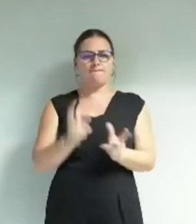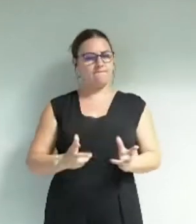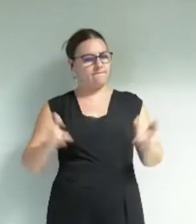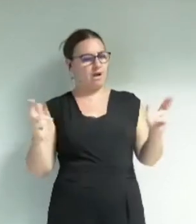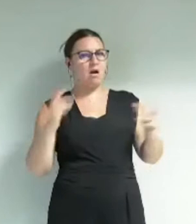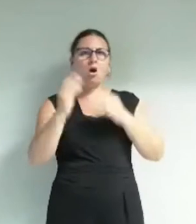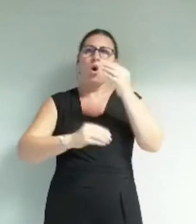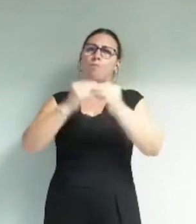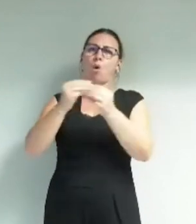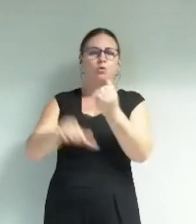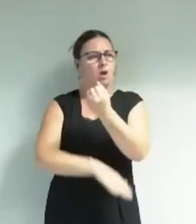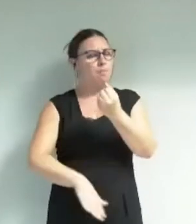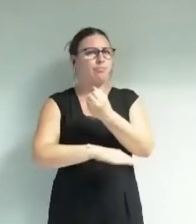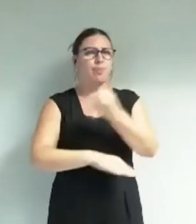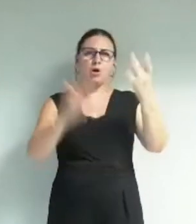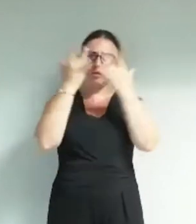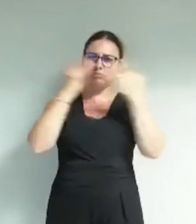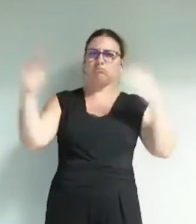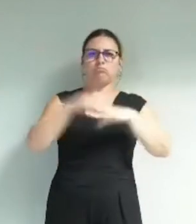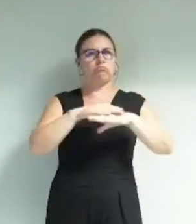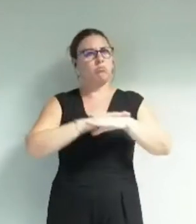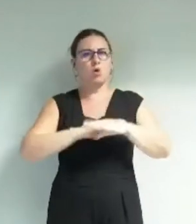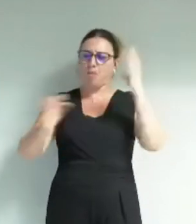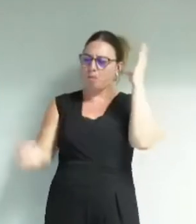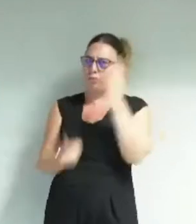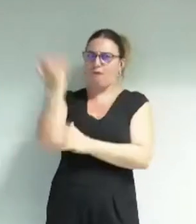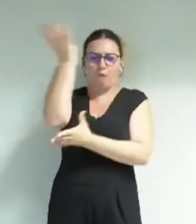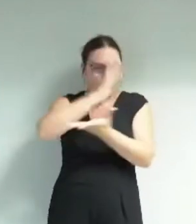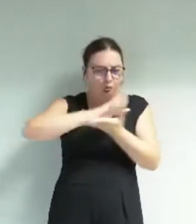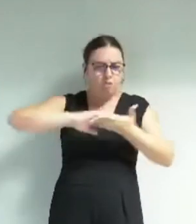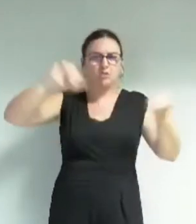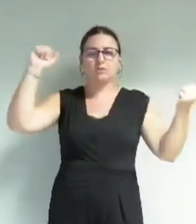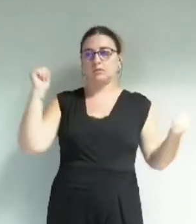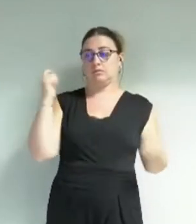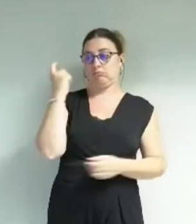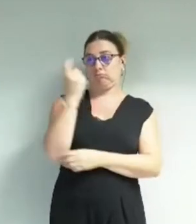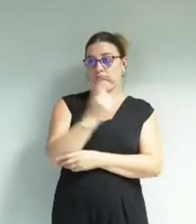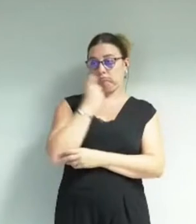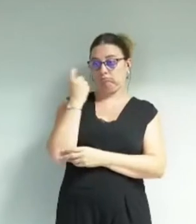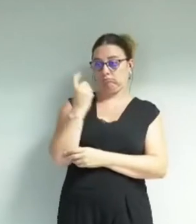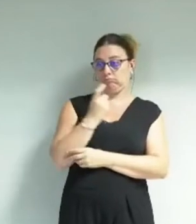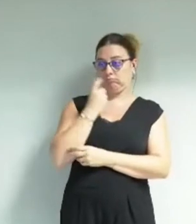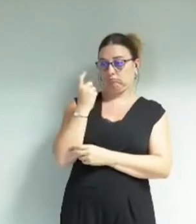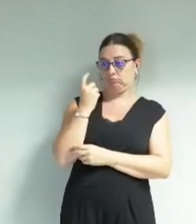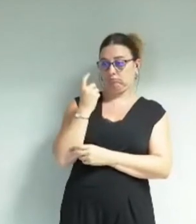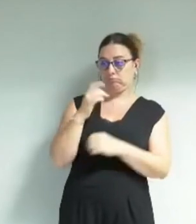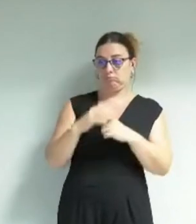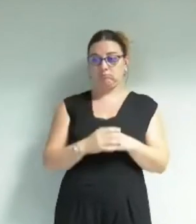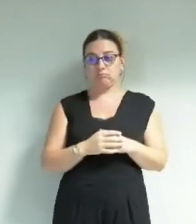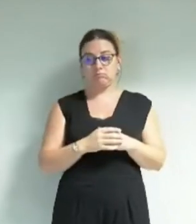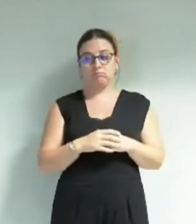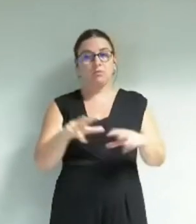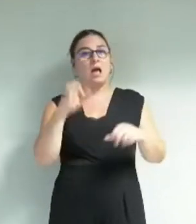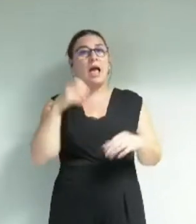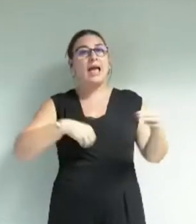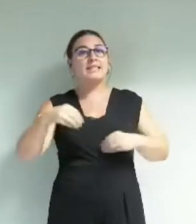posé le socle d'une politique culturelle renouvelée. Que dire ? Cité Guy Sisti ancien directeur